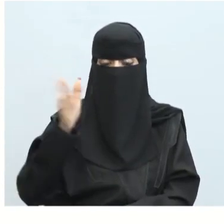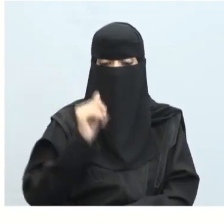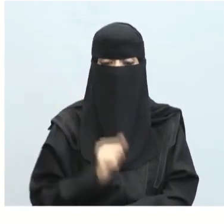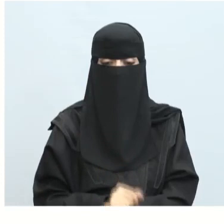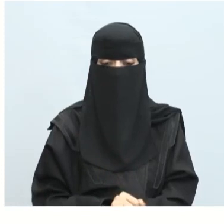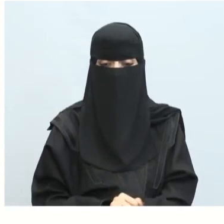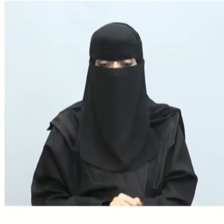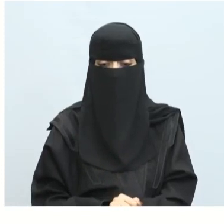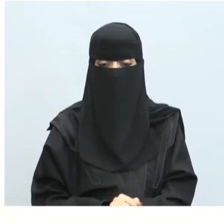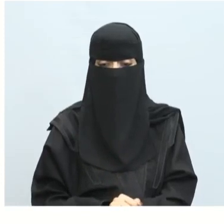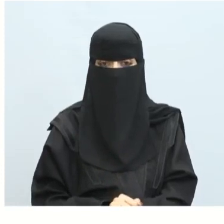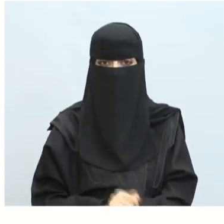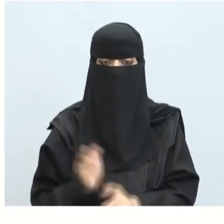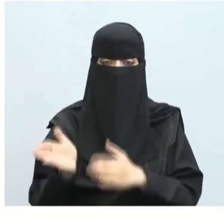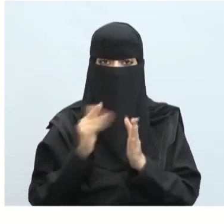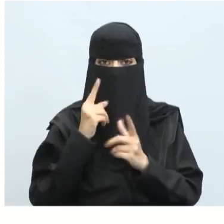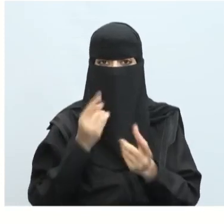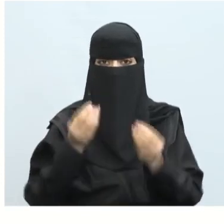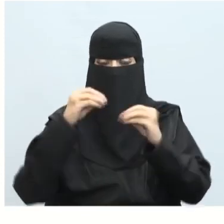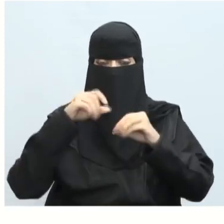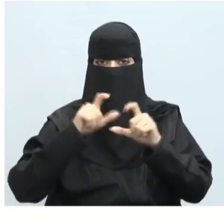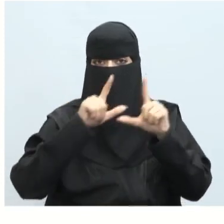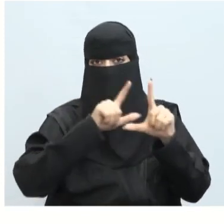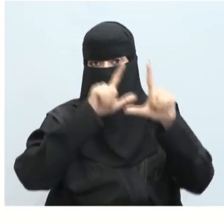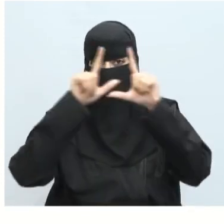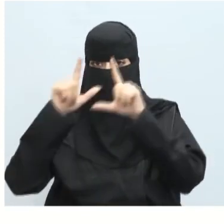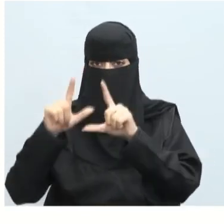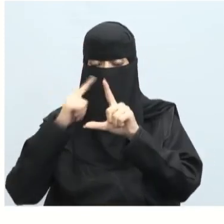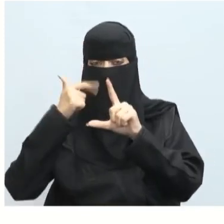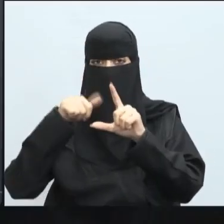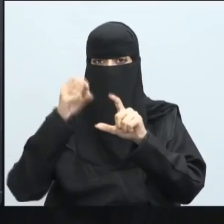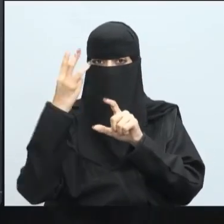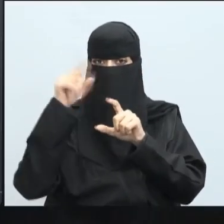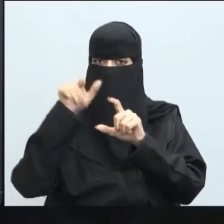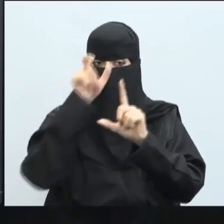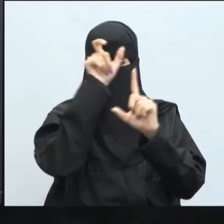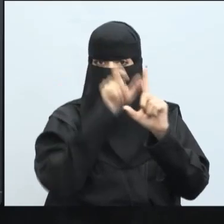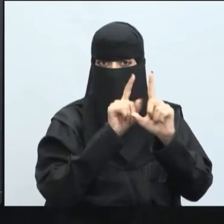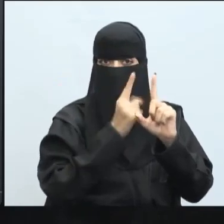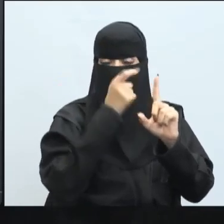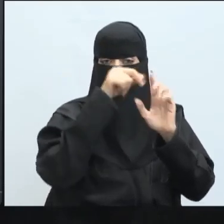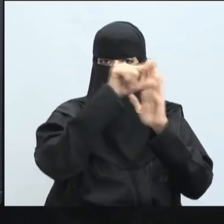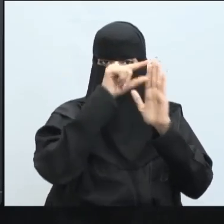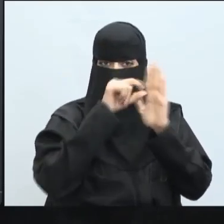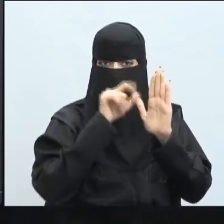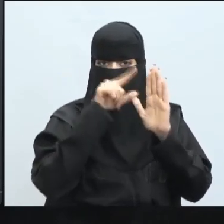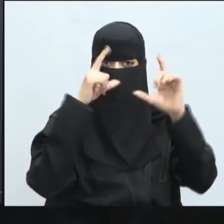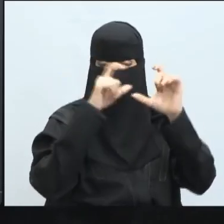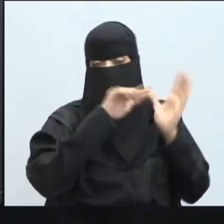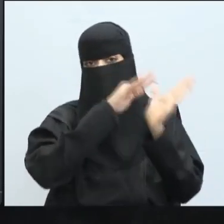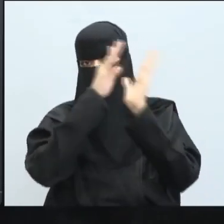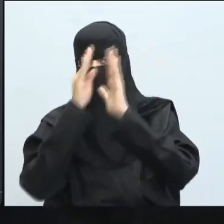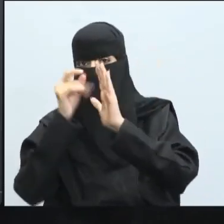إنشاء الشاشة الثالثة للتطبيق بعد أن قمنا بإنشاء القوائم وسيختار العميل أو